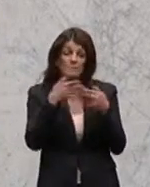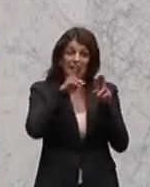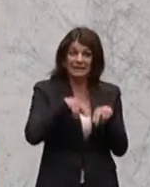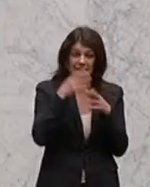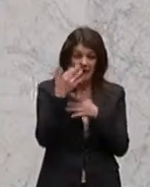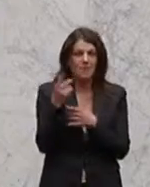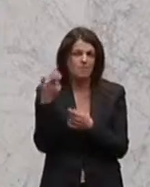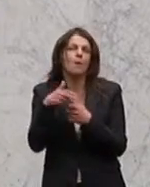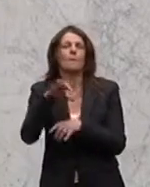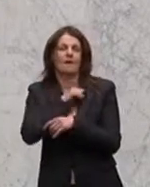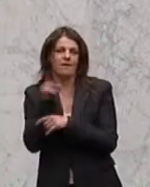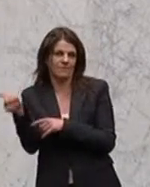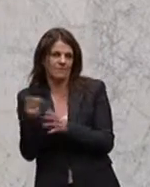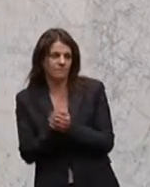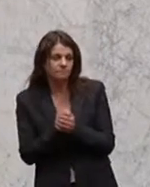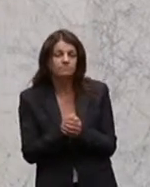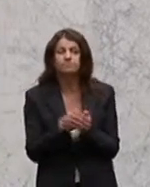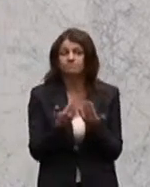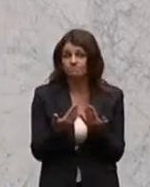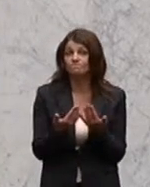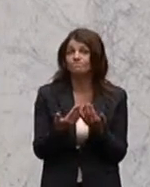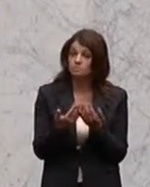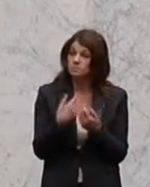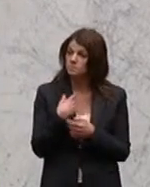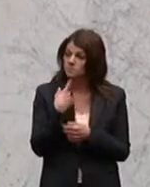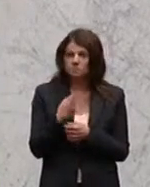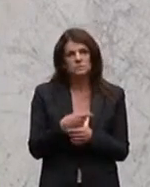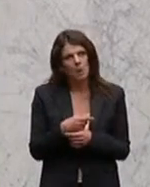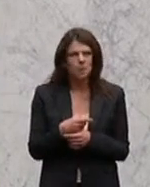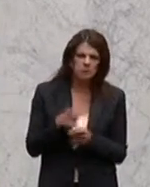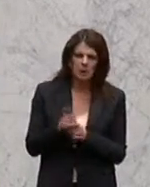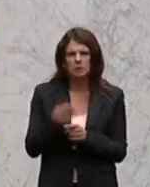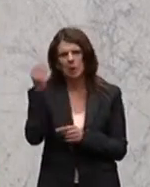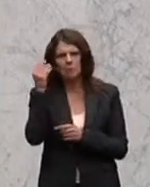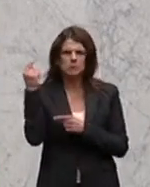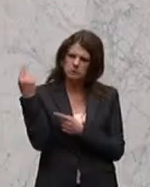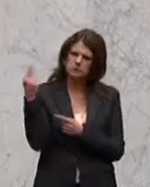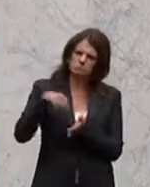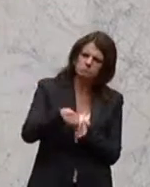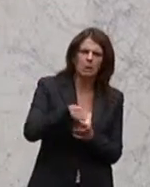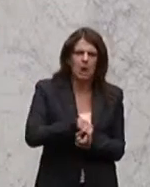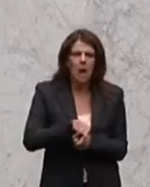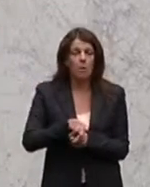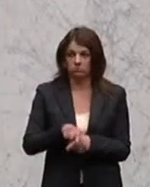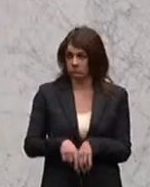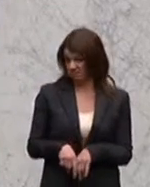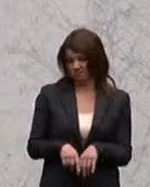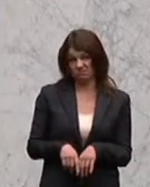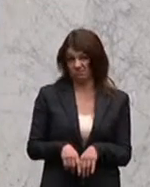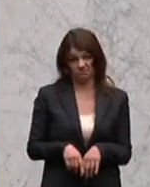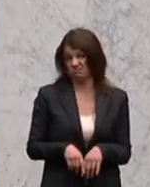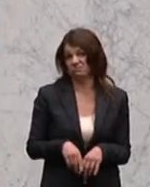noch günstiger aus, kann man ja von großartiger Gläubigerbeteiligung, die angestrebt wurde, nicht mehr